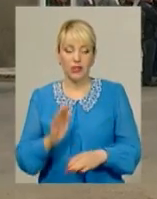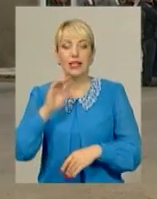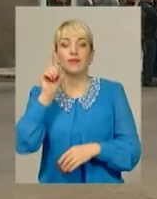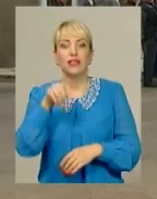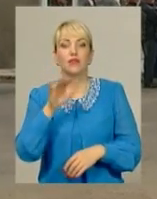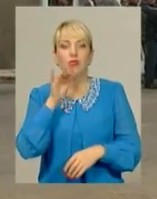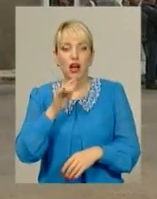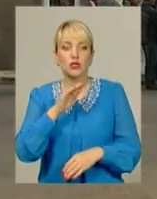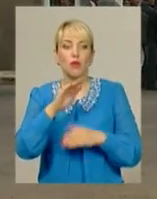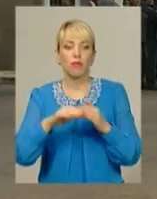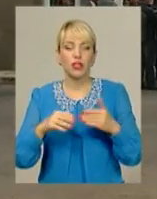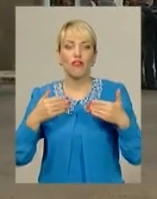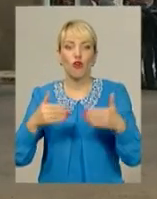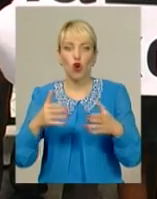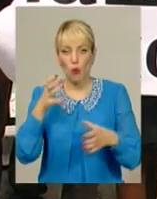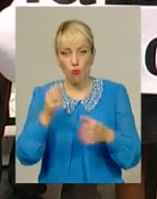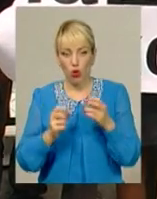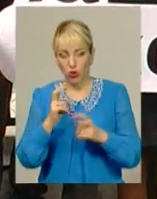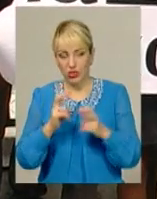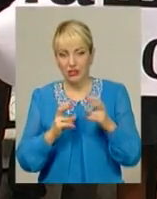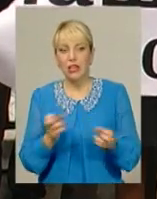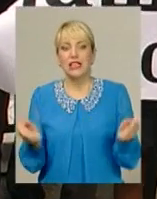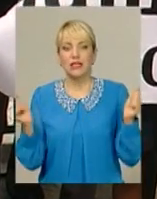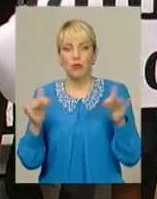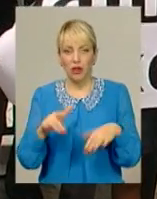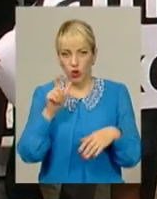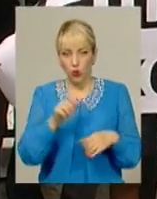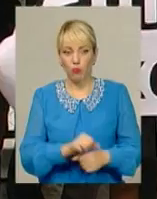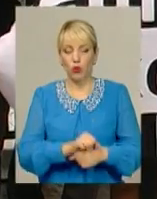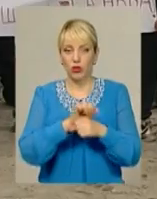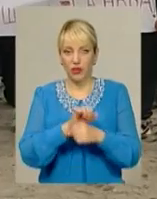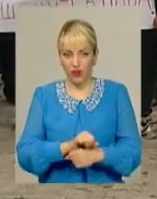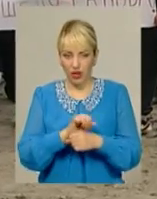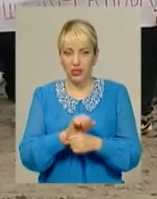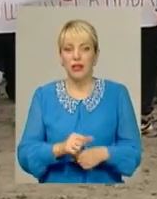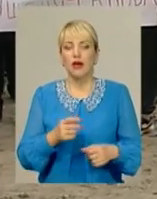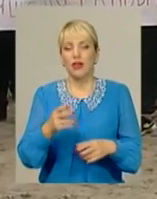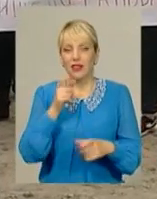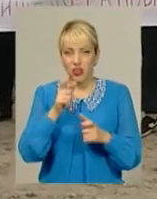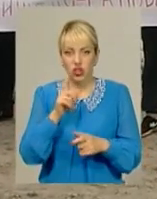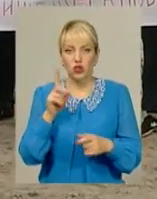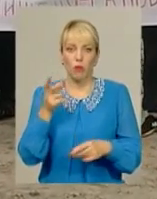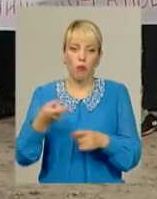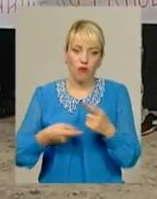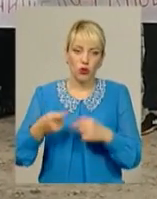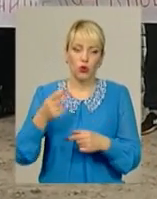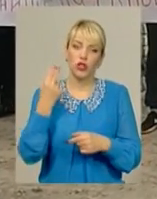молокозаводу знову починають збиратися протестувальники. До звичних уже кричалок з вимогою повернути борги додають нову.